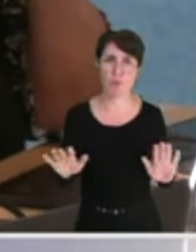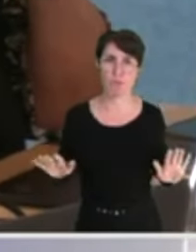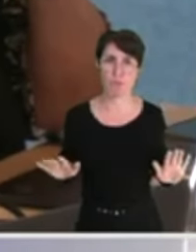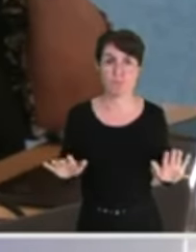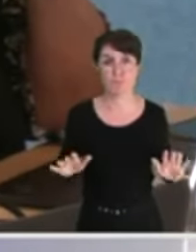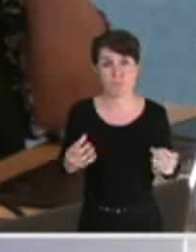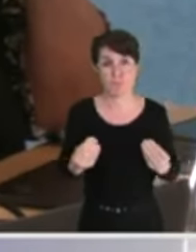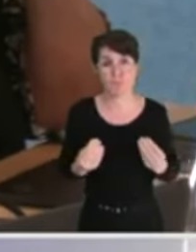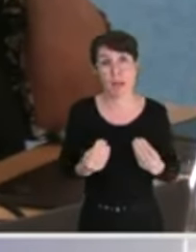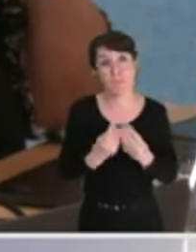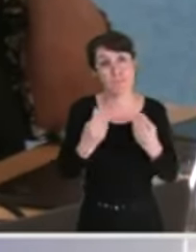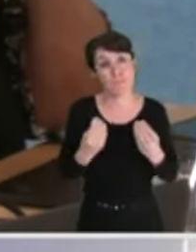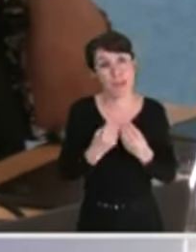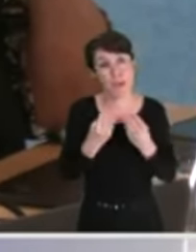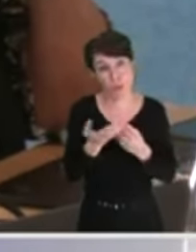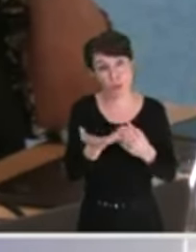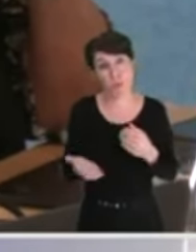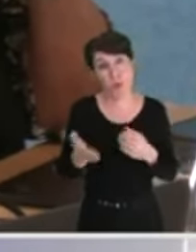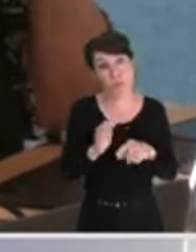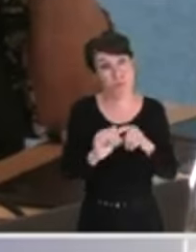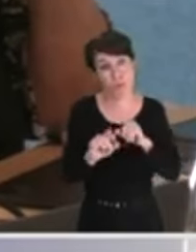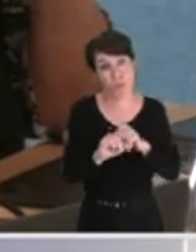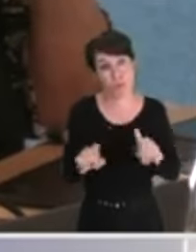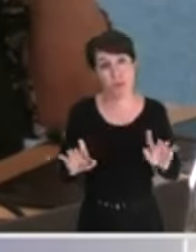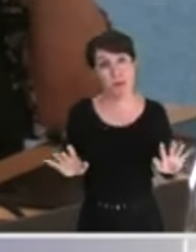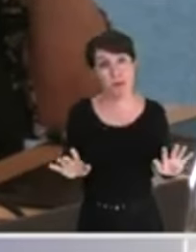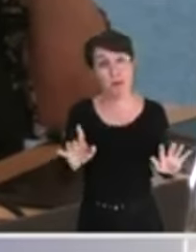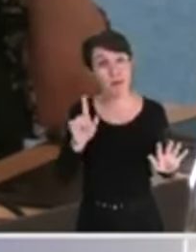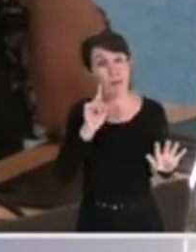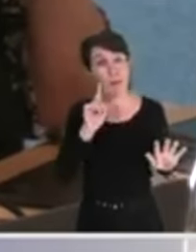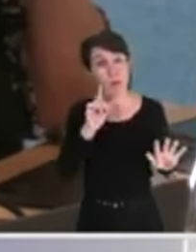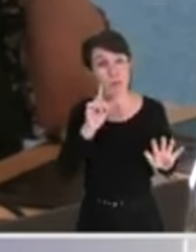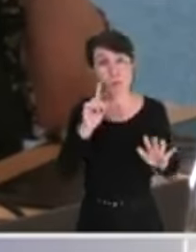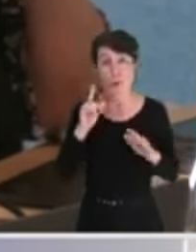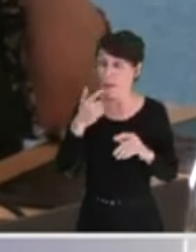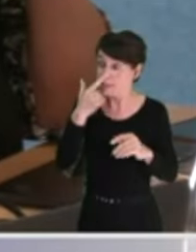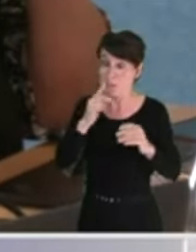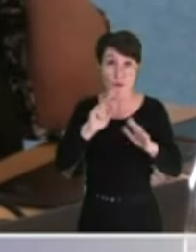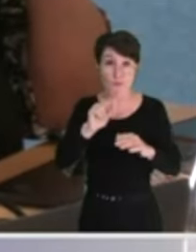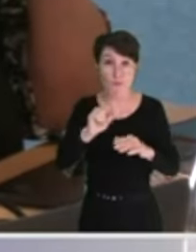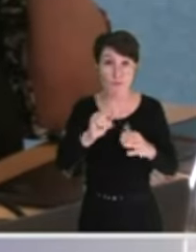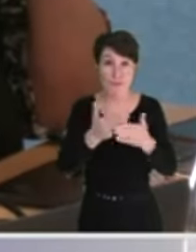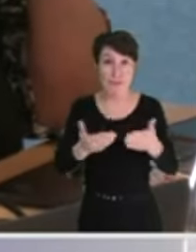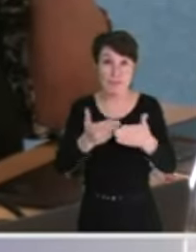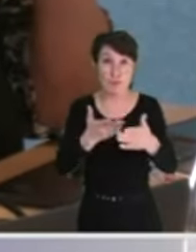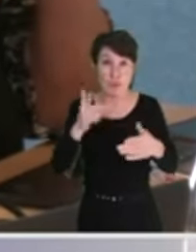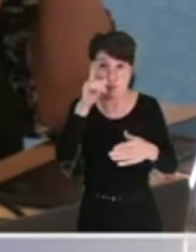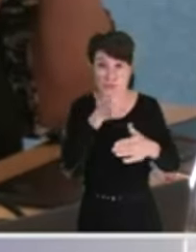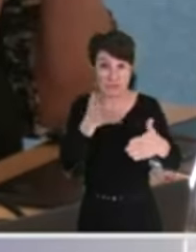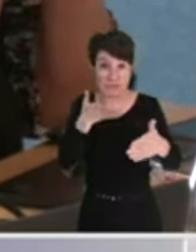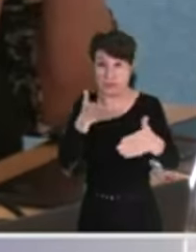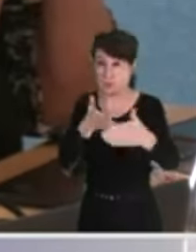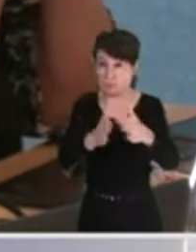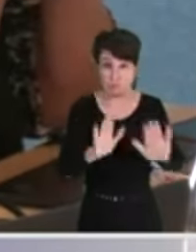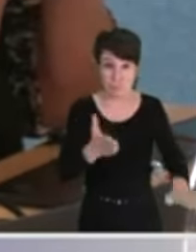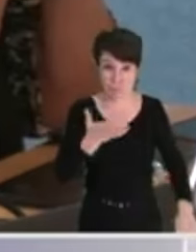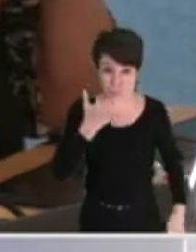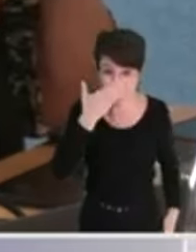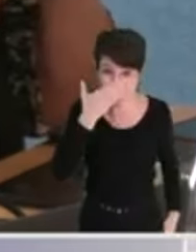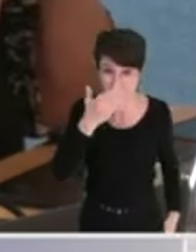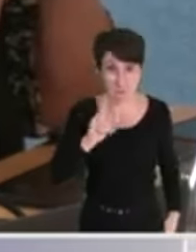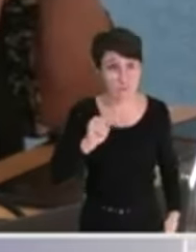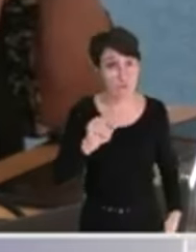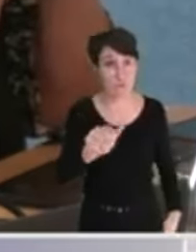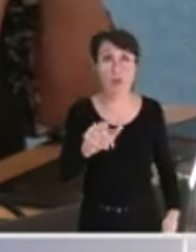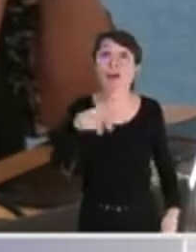malheureusement, elle ne le fait pas parce que puisque les difficultés arrivent et vont arriver, vous ne les avez pas anticipées, aucunement.